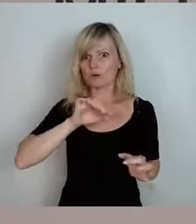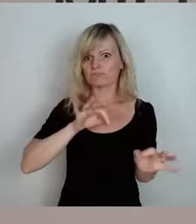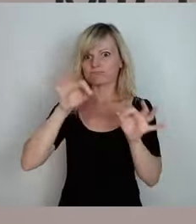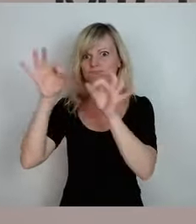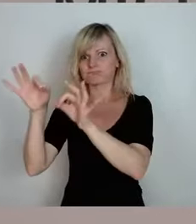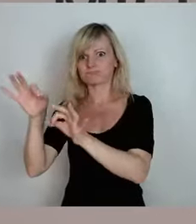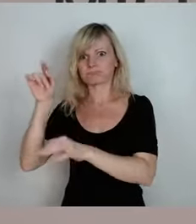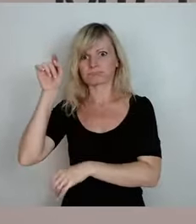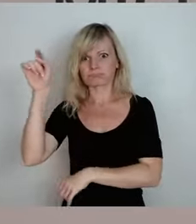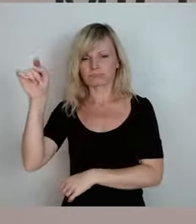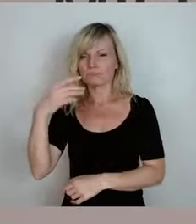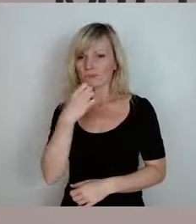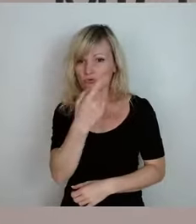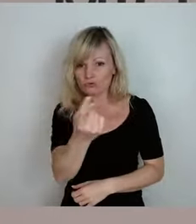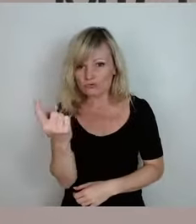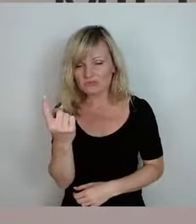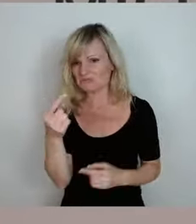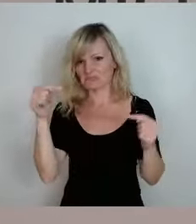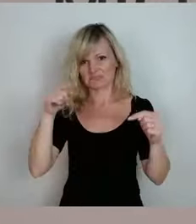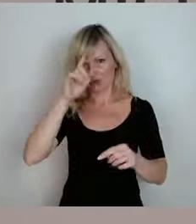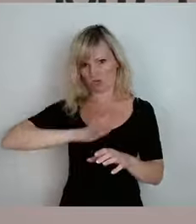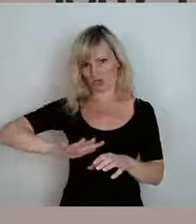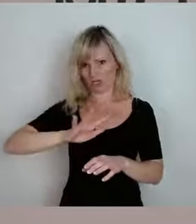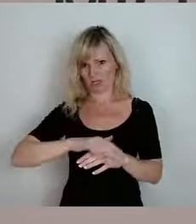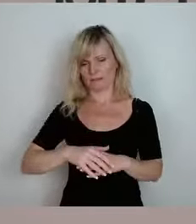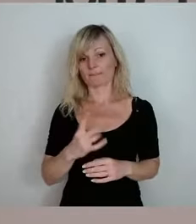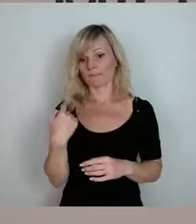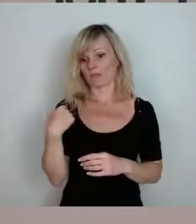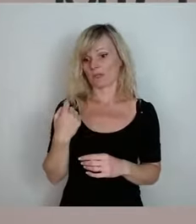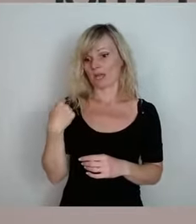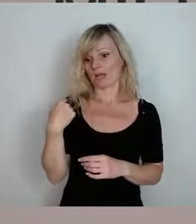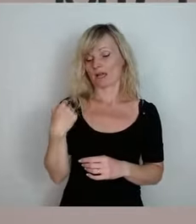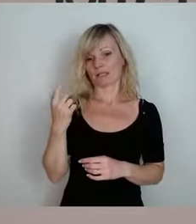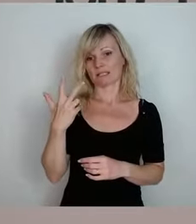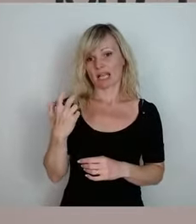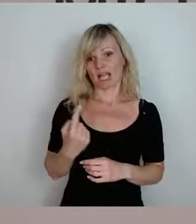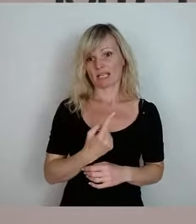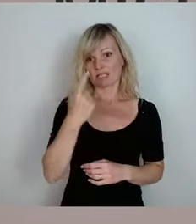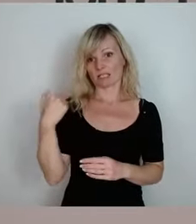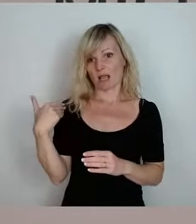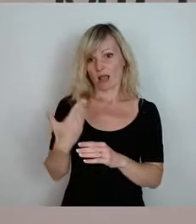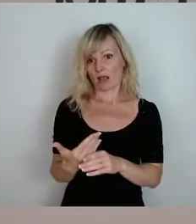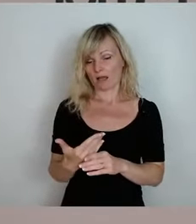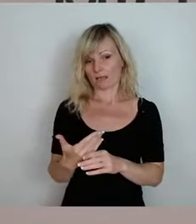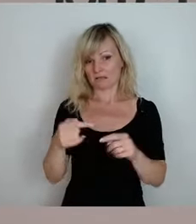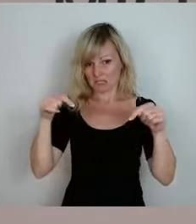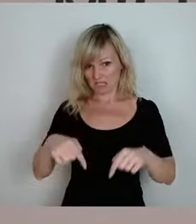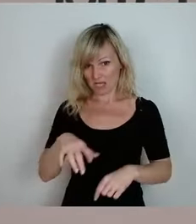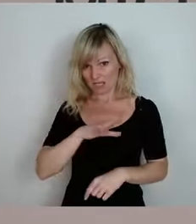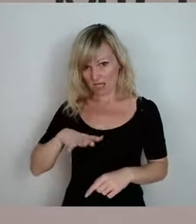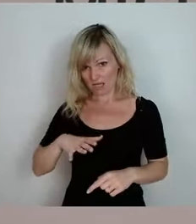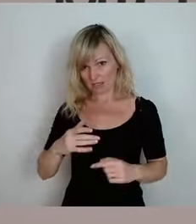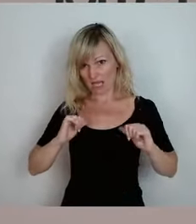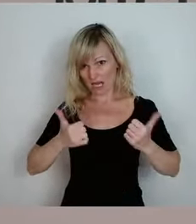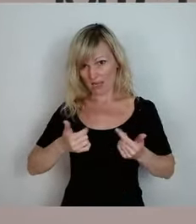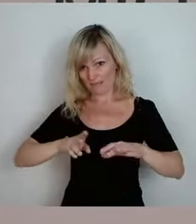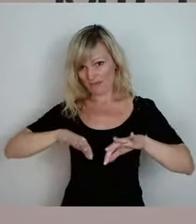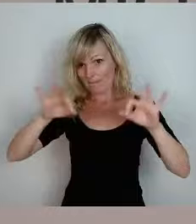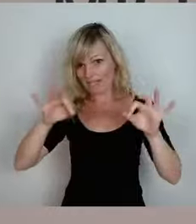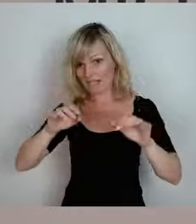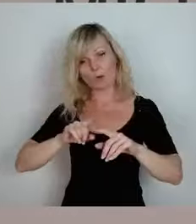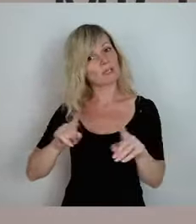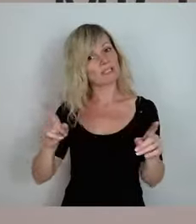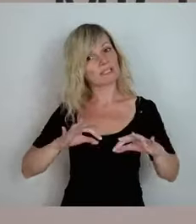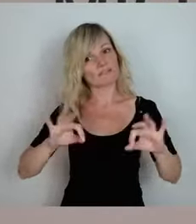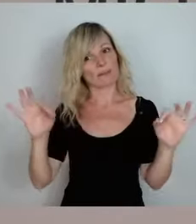30 Jahren für uns hier im Freistaat Sachsen verbessert oder nicht verbessert? Haben wir, wenn wir jetzt mal in Zukunft